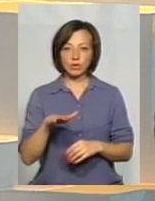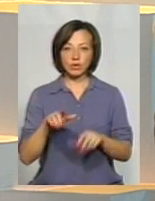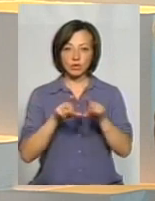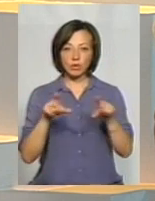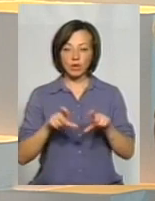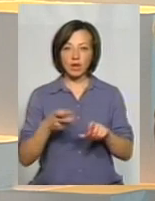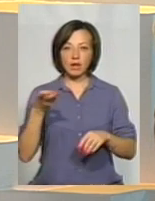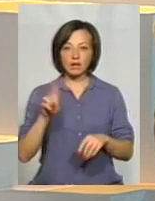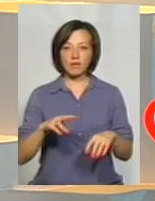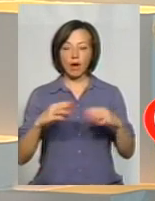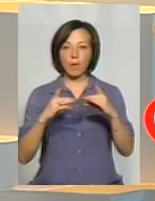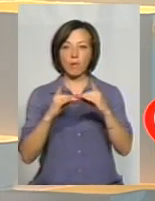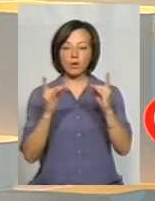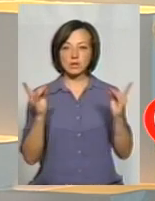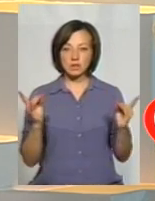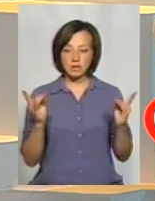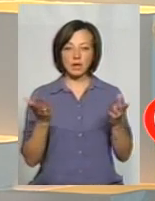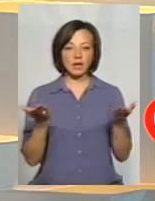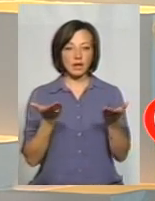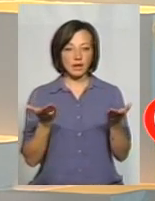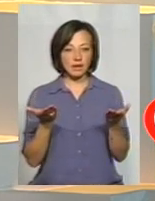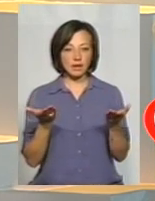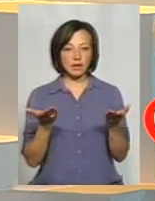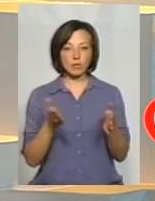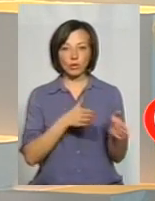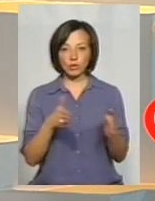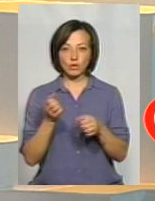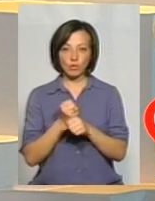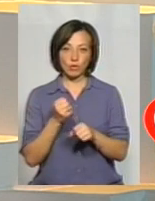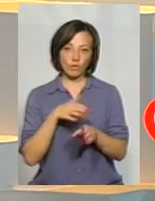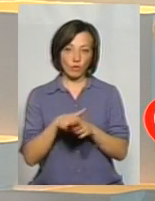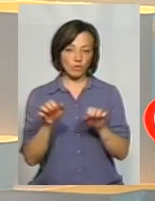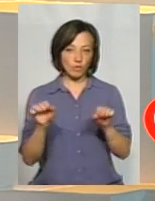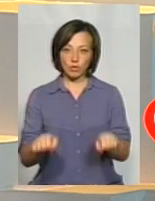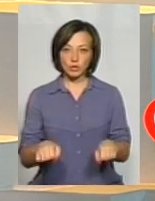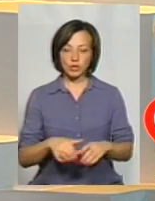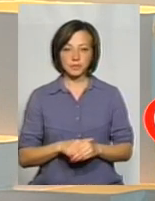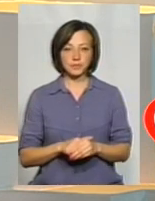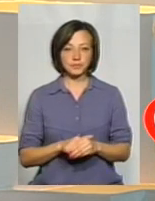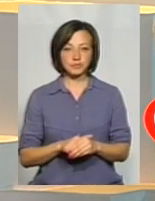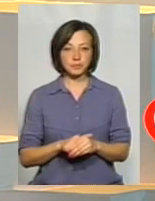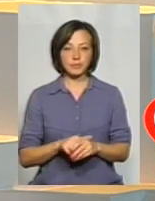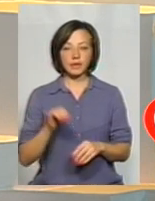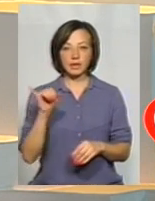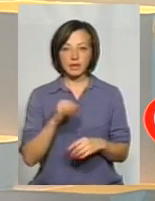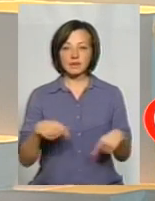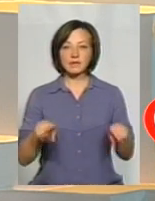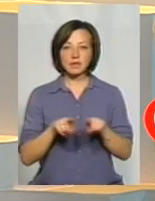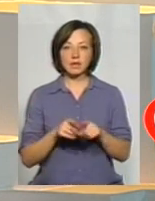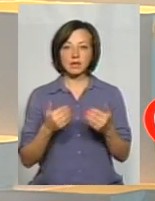моста, які як підготовчі роботи можна вже виконувати. Тобто, і все-таки я,